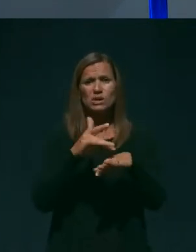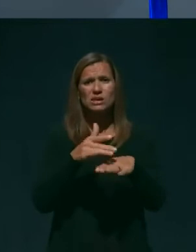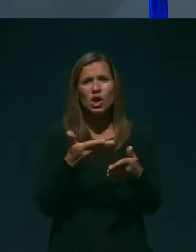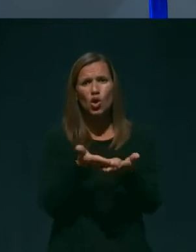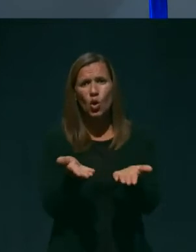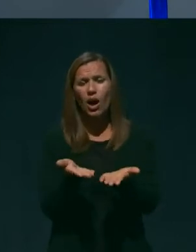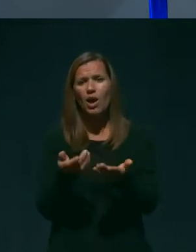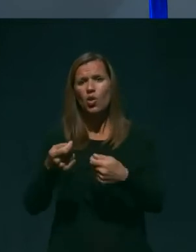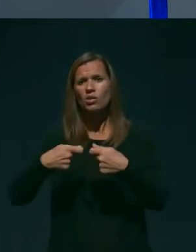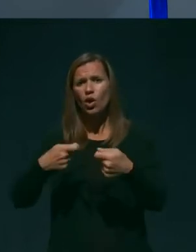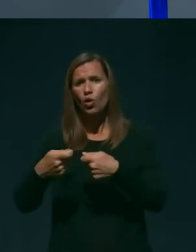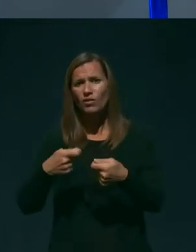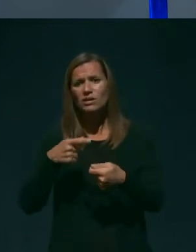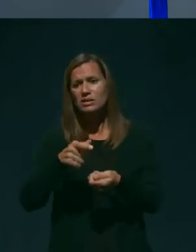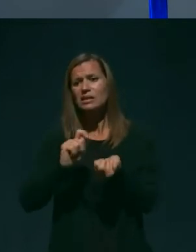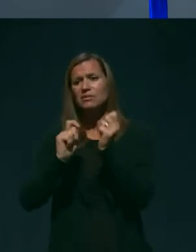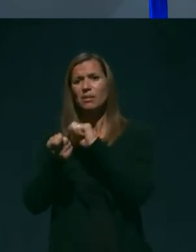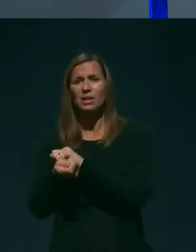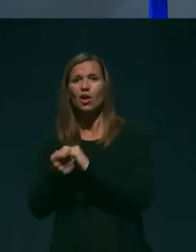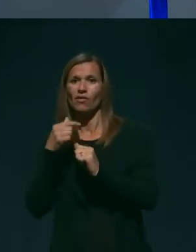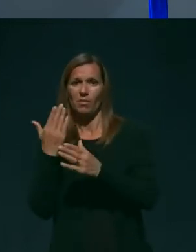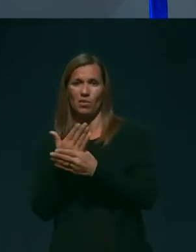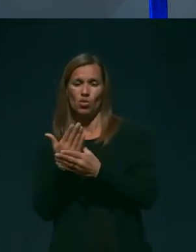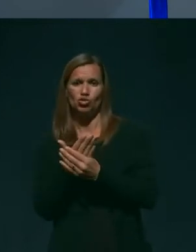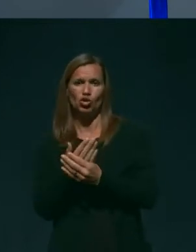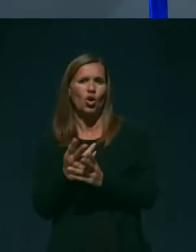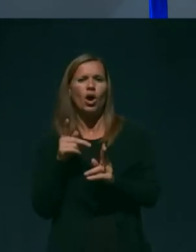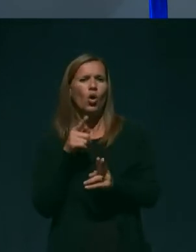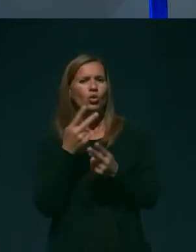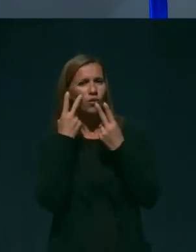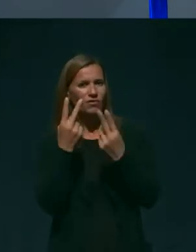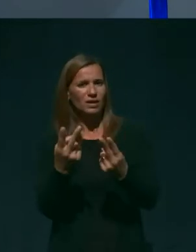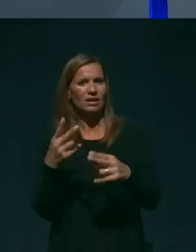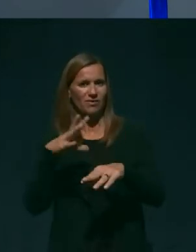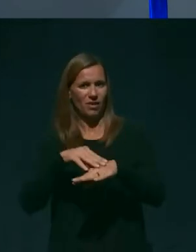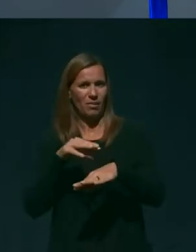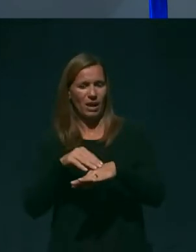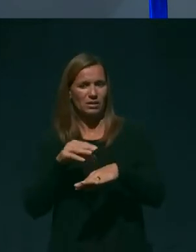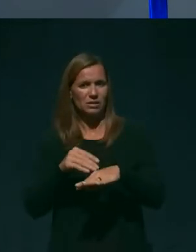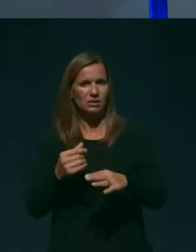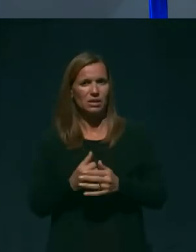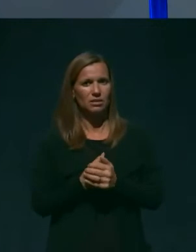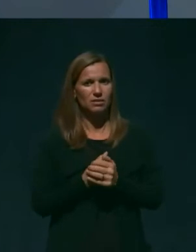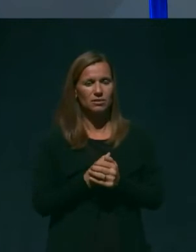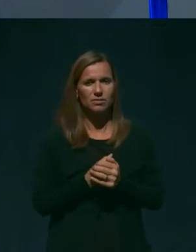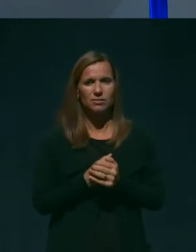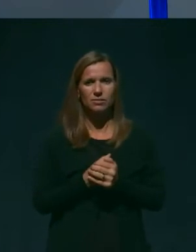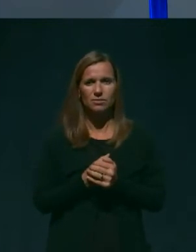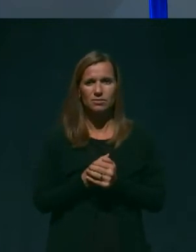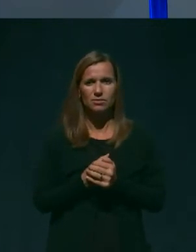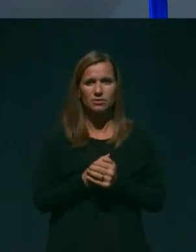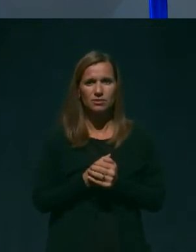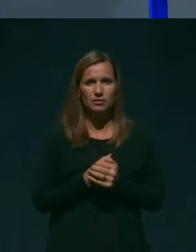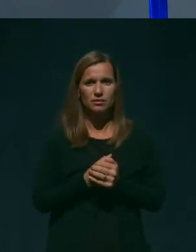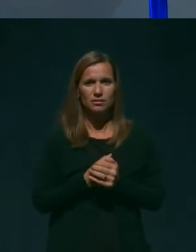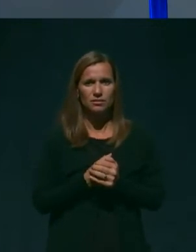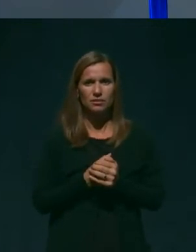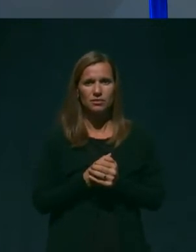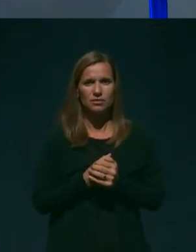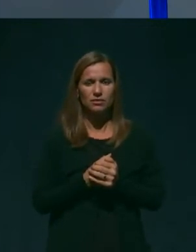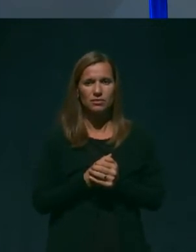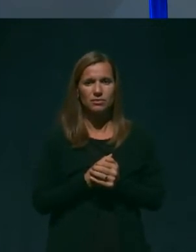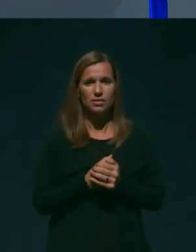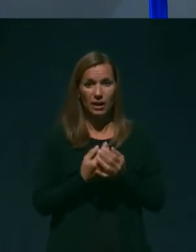spremenila v priporočilo. Kako bi bilo to videti v praksi, če ste tako priporočili? Ja,